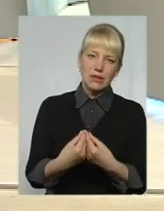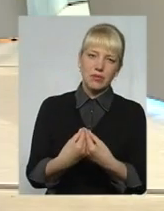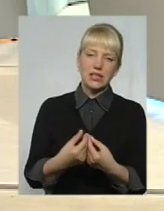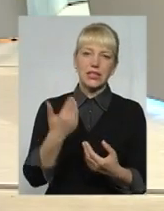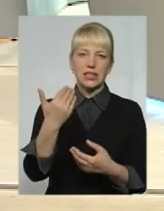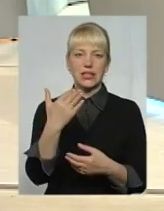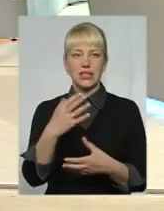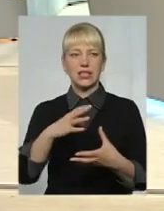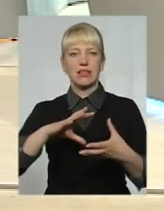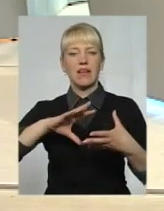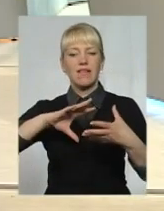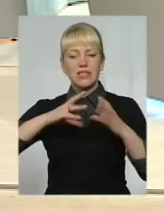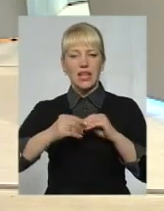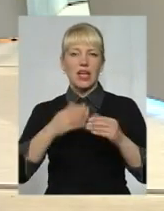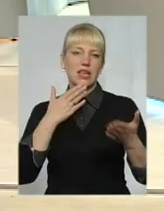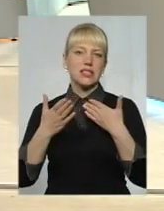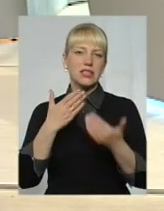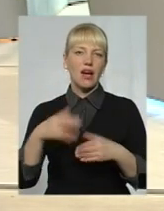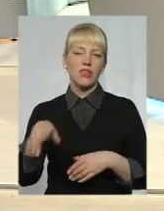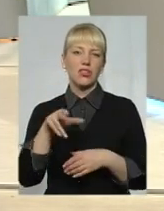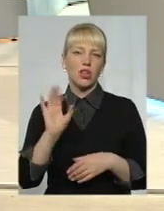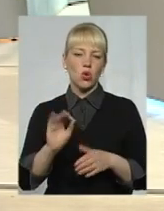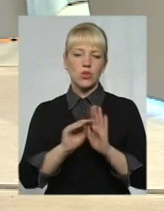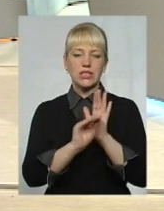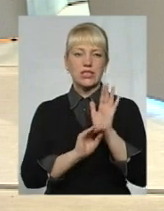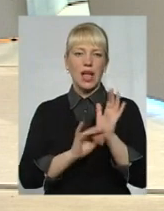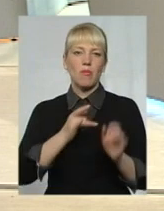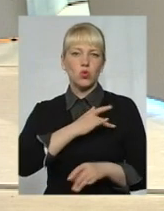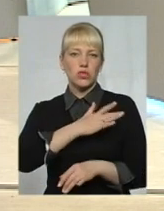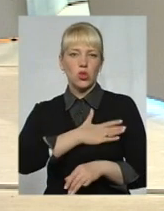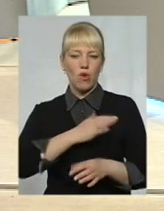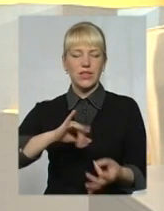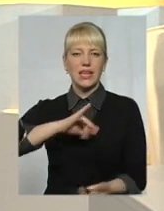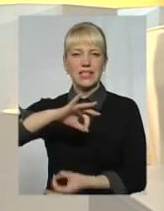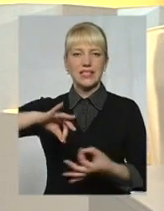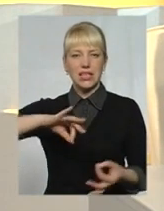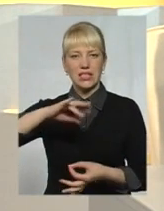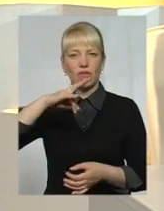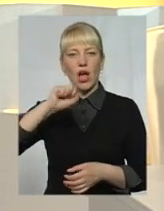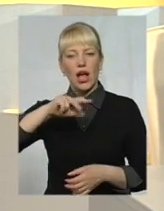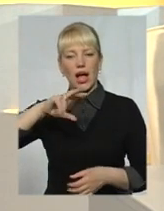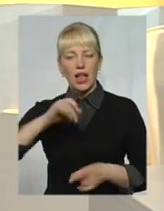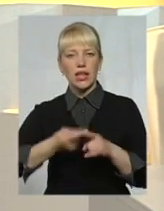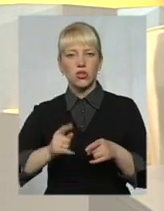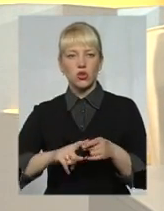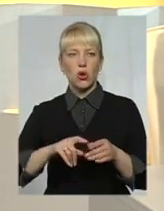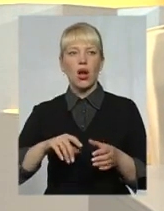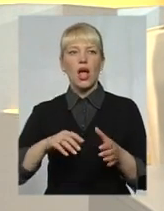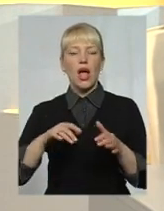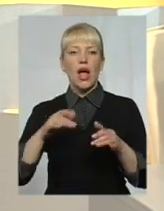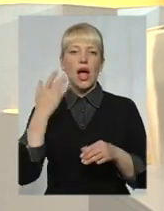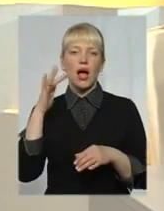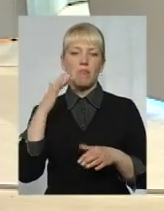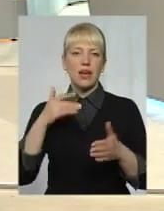їхнє загалі ставлення до системи усиновлення і сирідства, але до цього Америка йшла 70